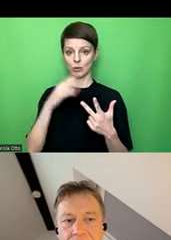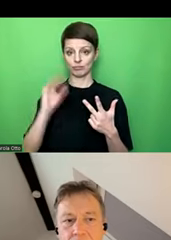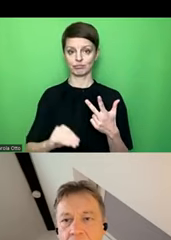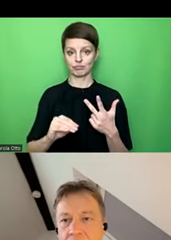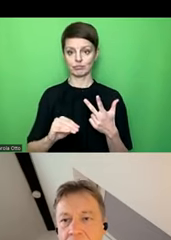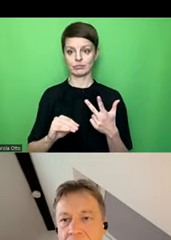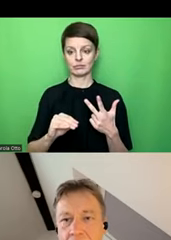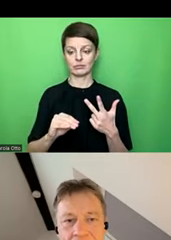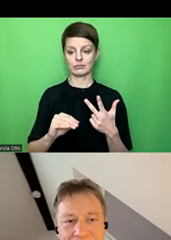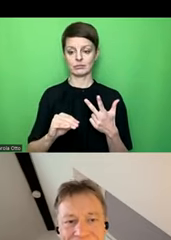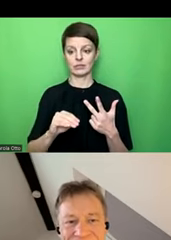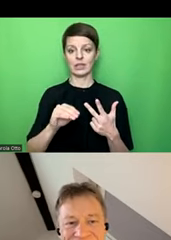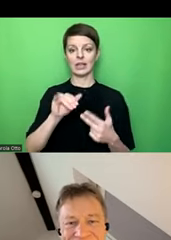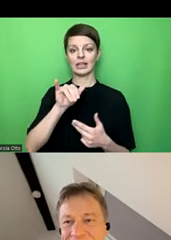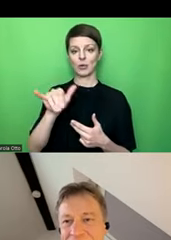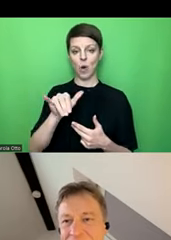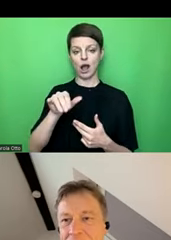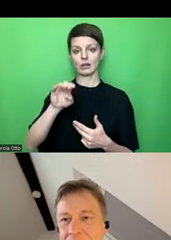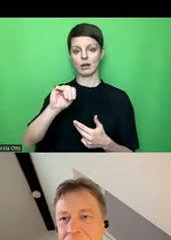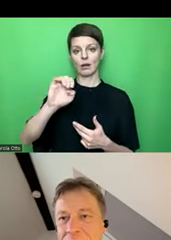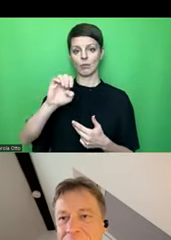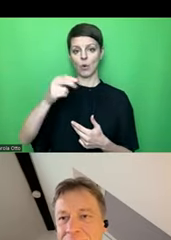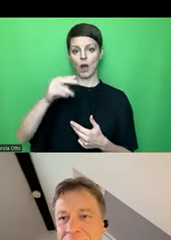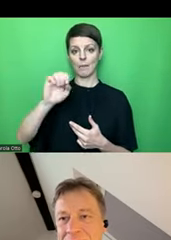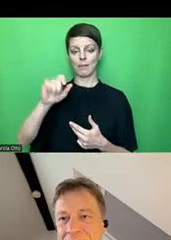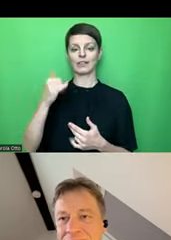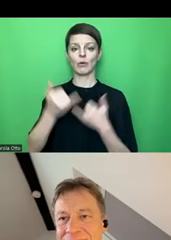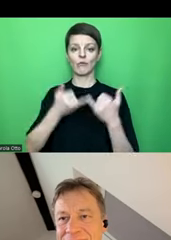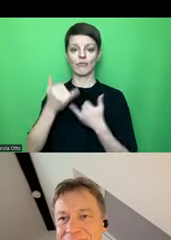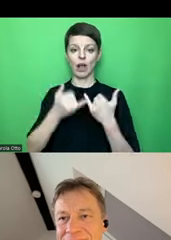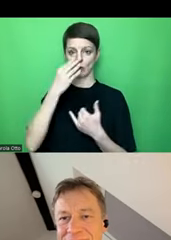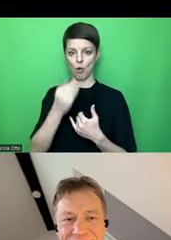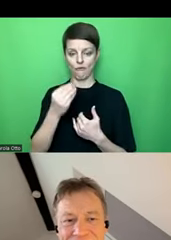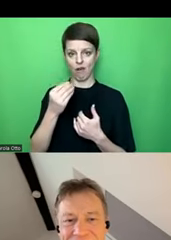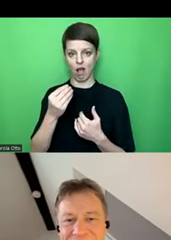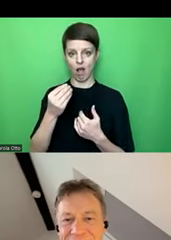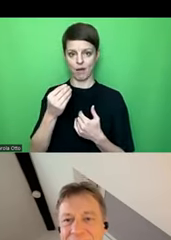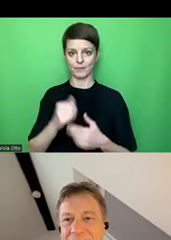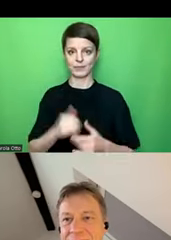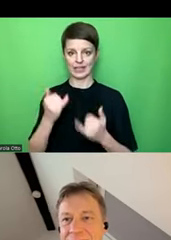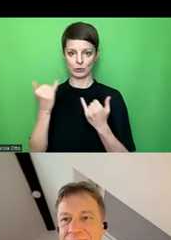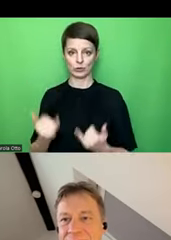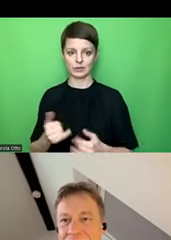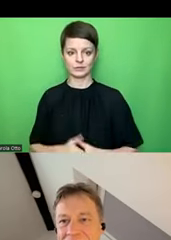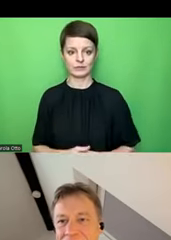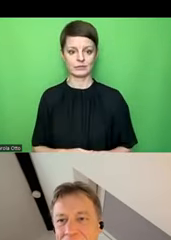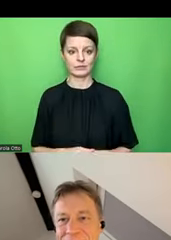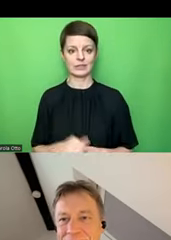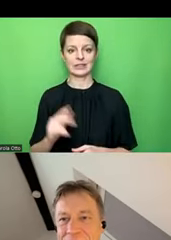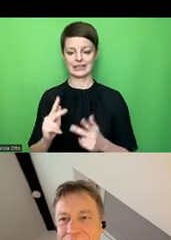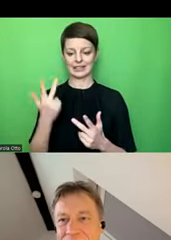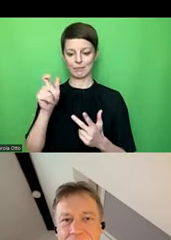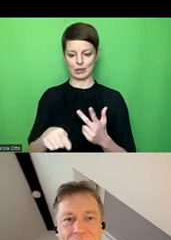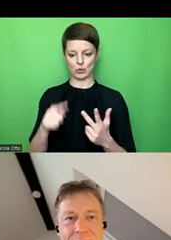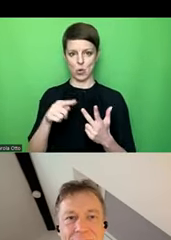Jechia Mohamed von Fraunhofer-FIT ist der dritte Mann im